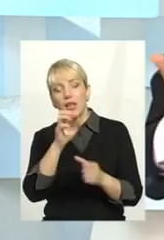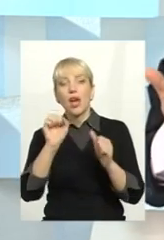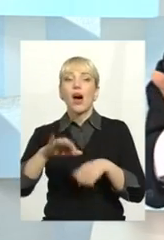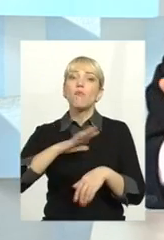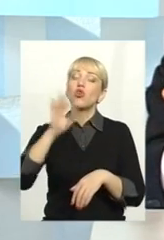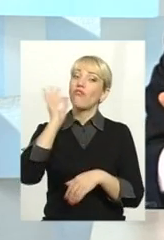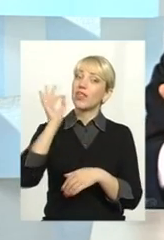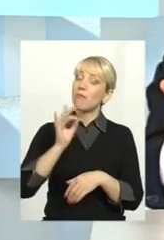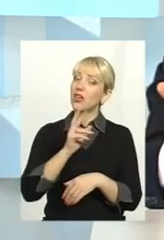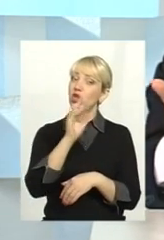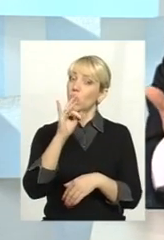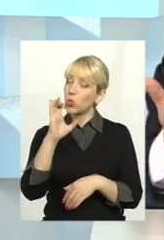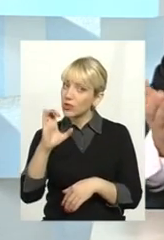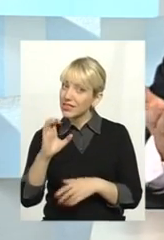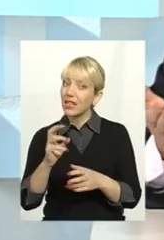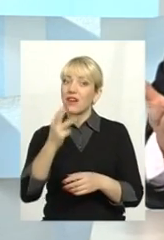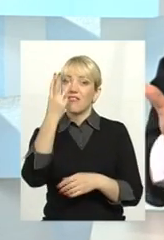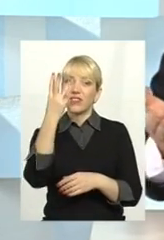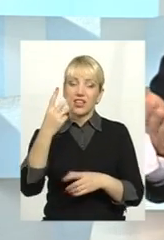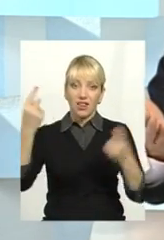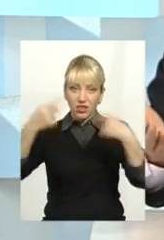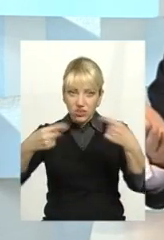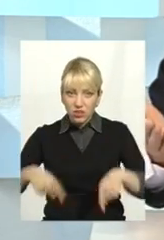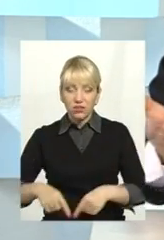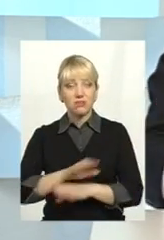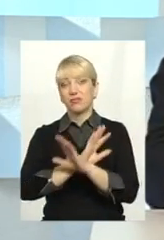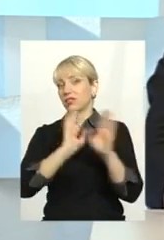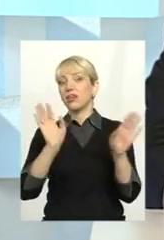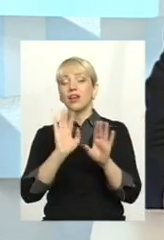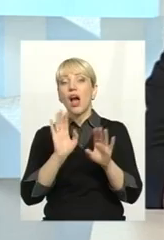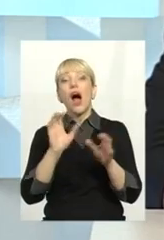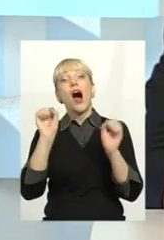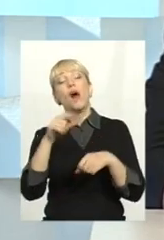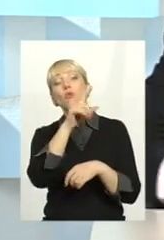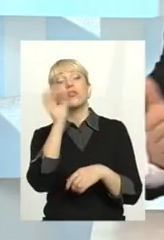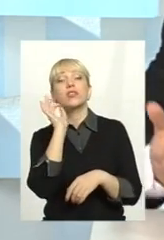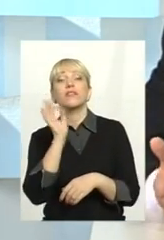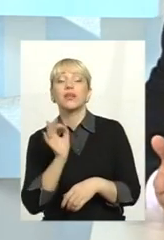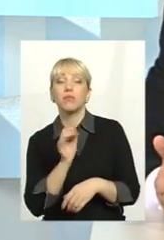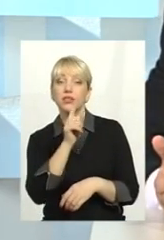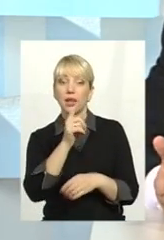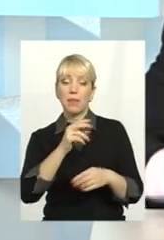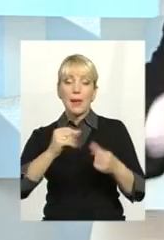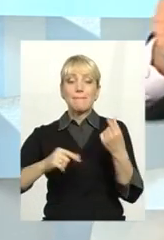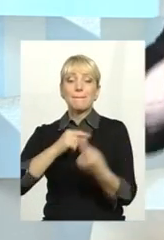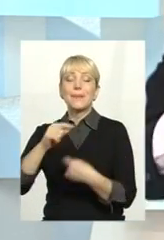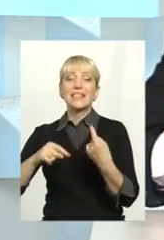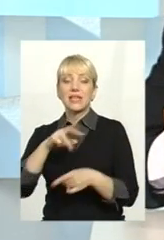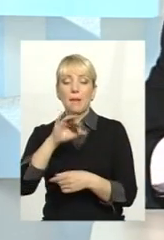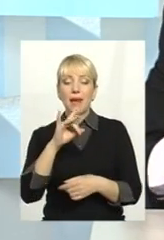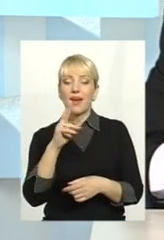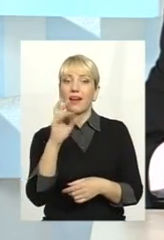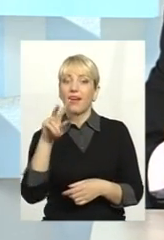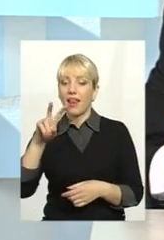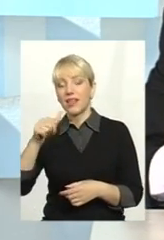Німеччині курс за два роки втричі обвалили? Ні, так само ні. А може, там бізнес-партнер пані Меркель тарифи